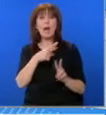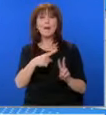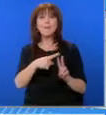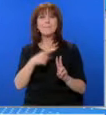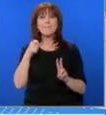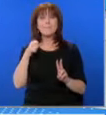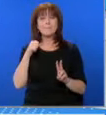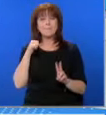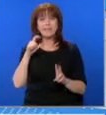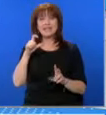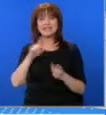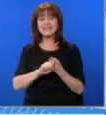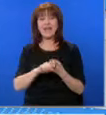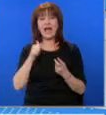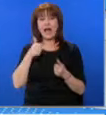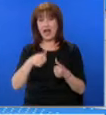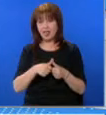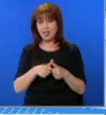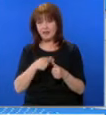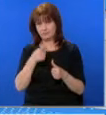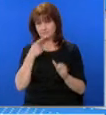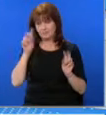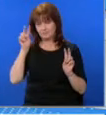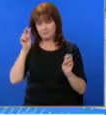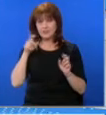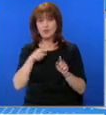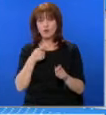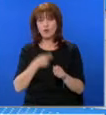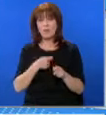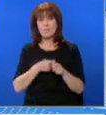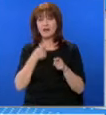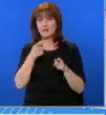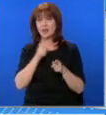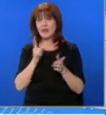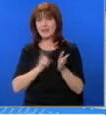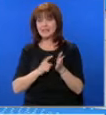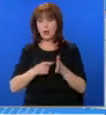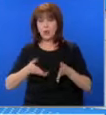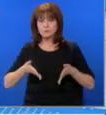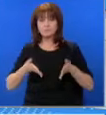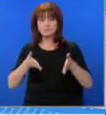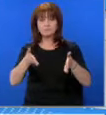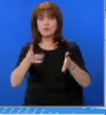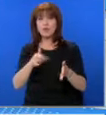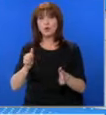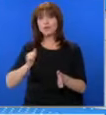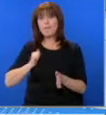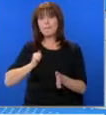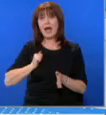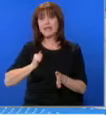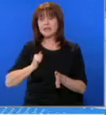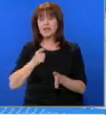Паскал, за когато се твърди, че изградил този контрабанден канал и който е бил покровителствен от